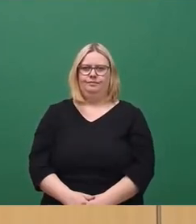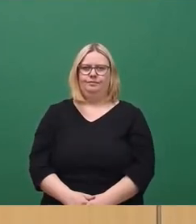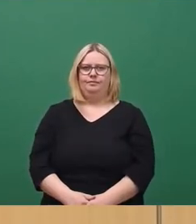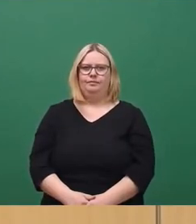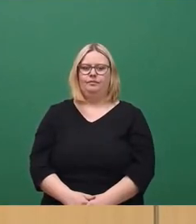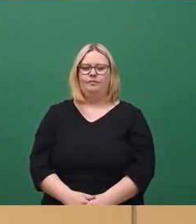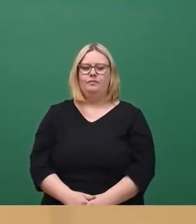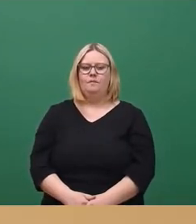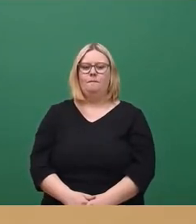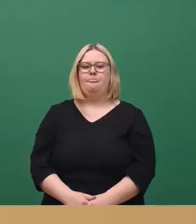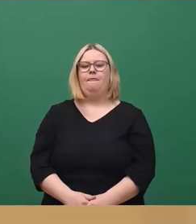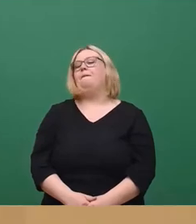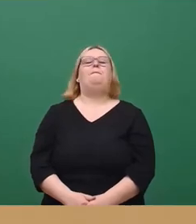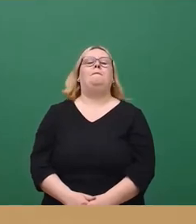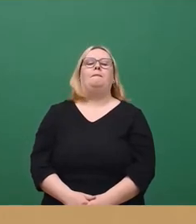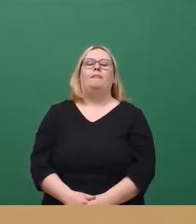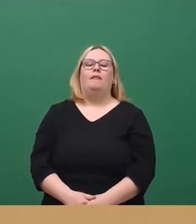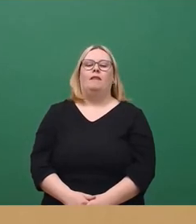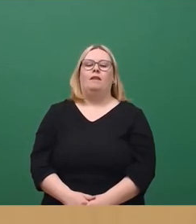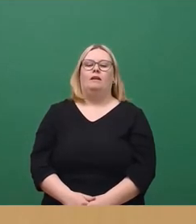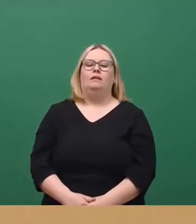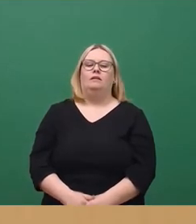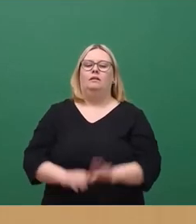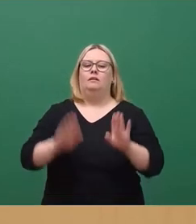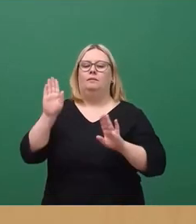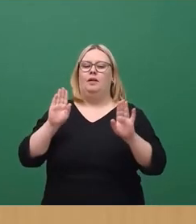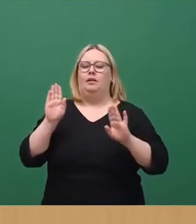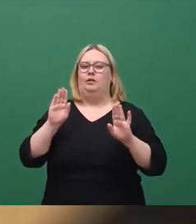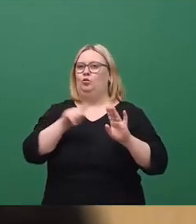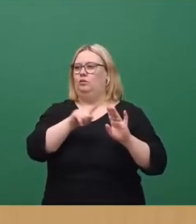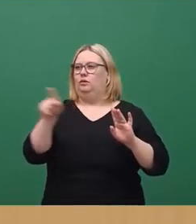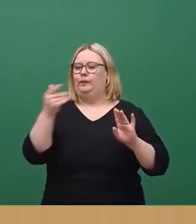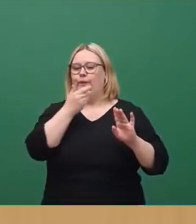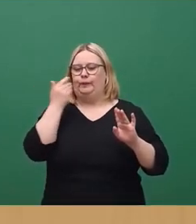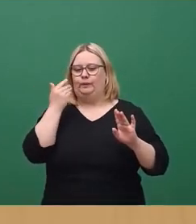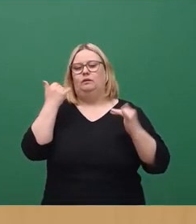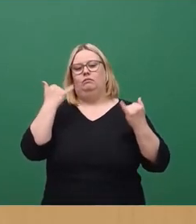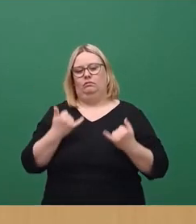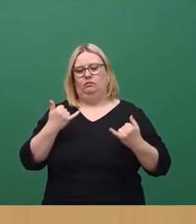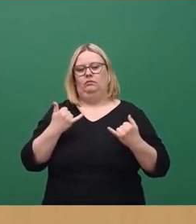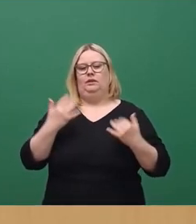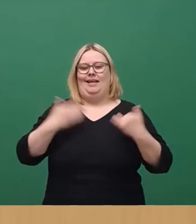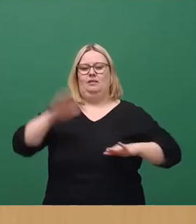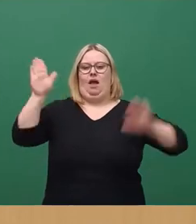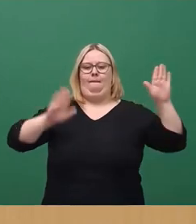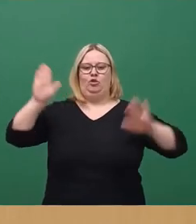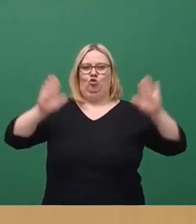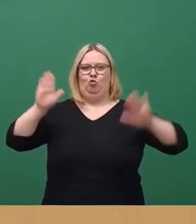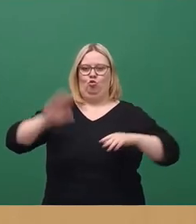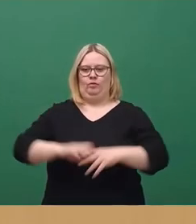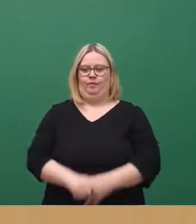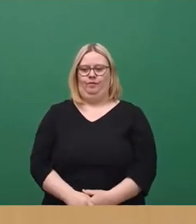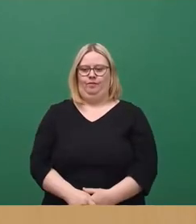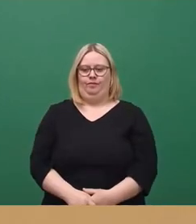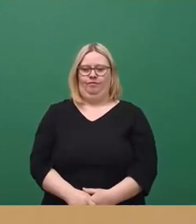So, weitere Wortmeldungen sehe ich nicht. würde ich mir erlauben, in die Abstimmung einzutreten. Ich würde es einfach in der Reihenfolge